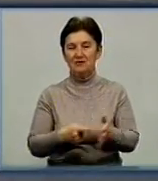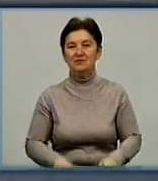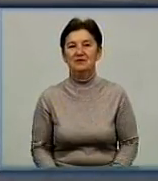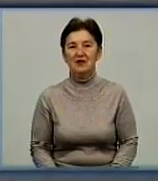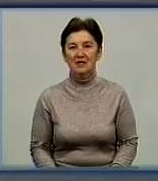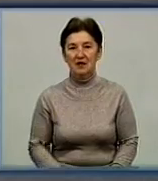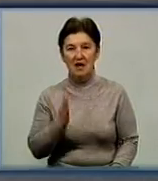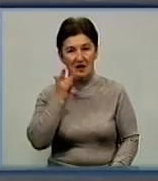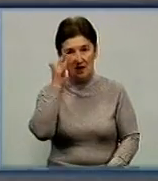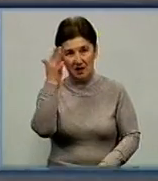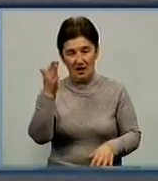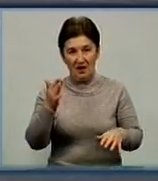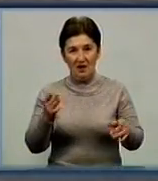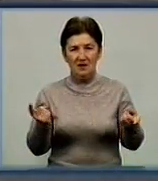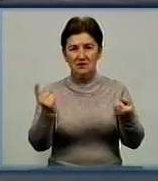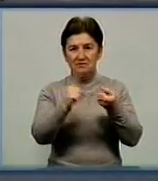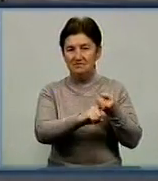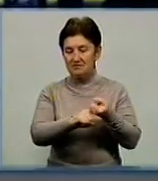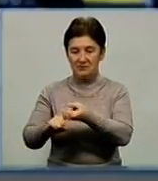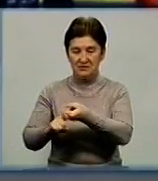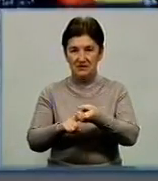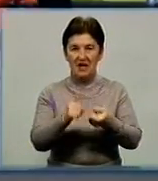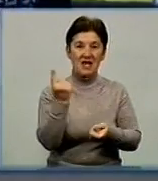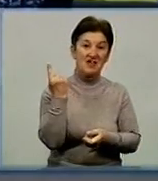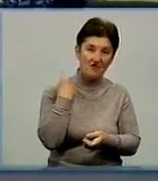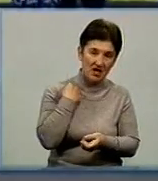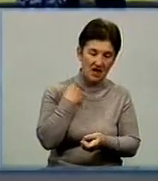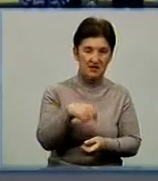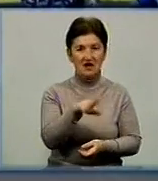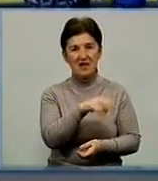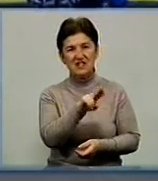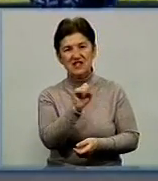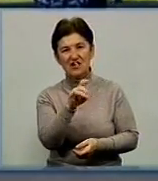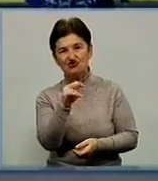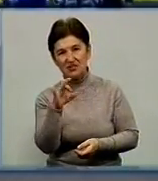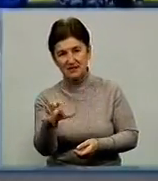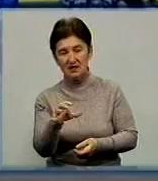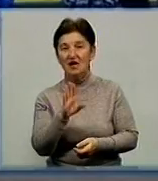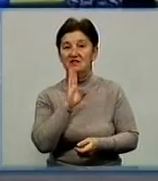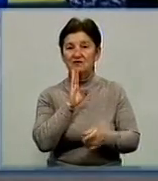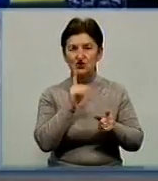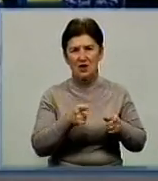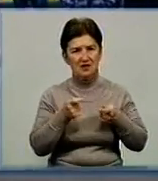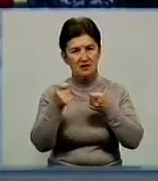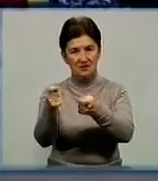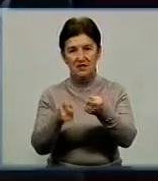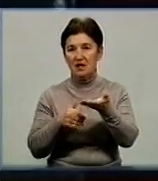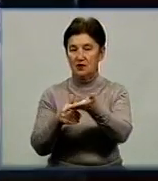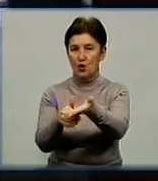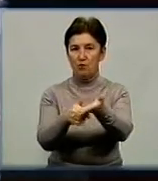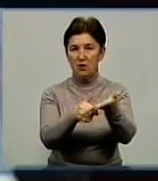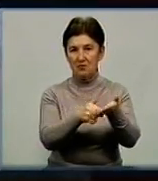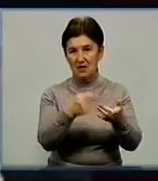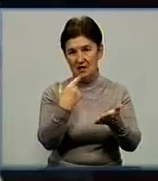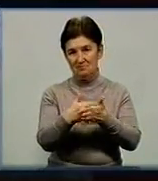Ідея створити ланцюг єднання між Кіровоградом та Дзержинськом належить волонтерам громадської варти. Дівчата їздили в зону АТО і допомогли військовим вже